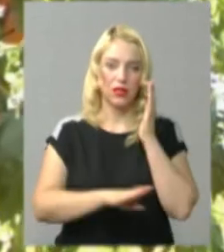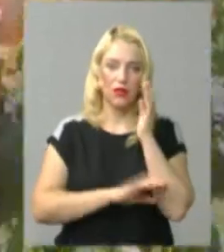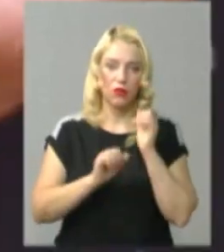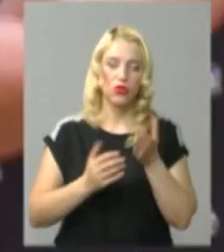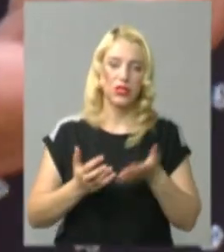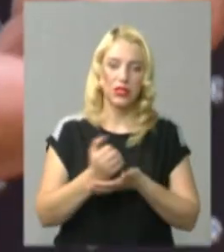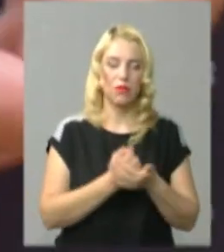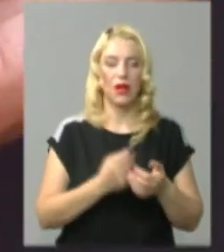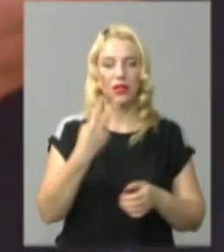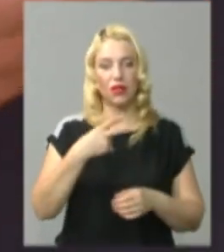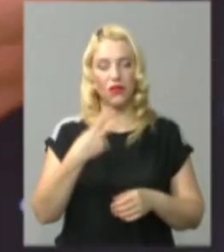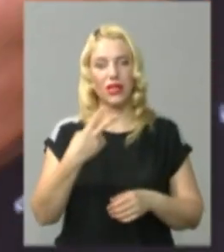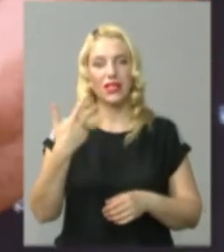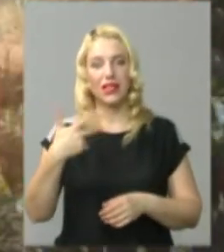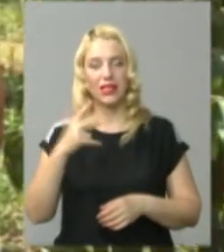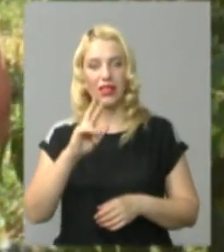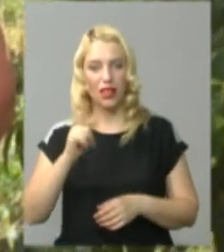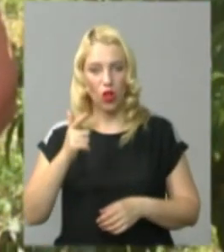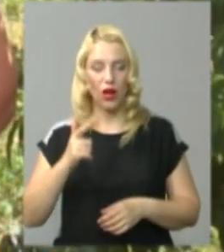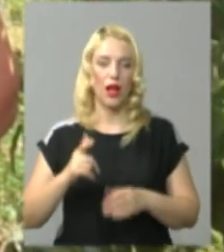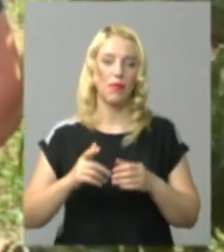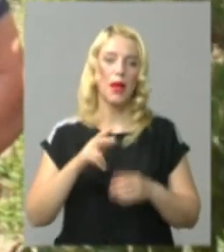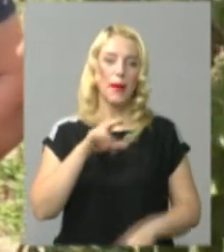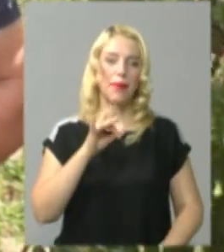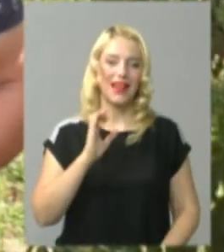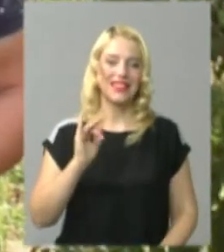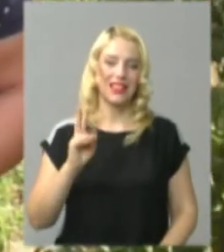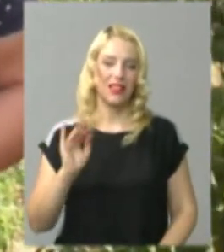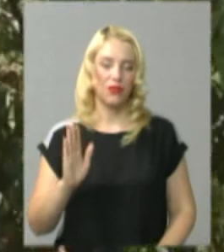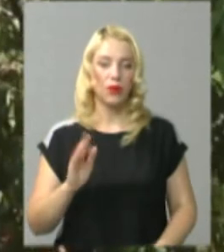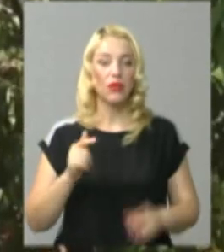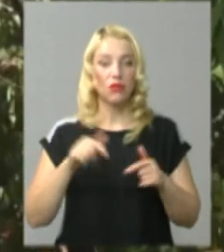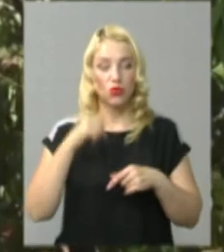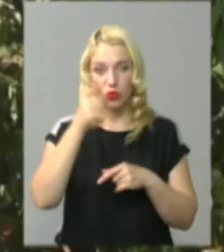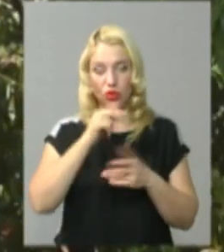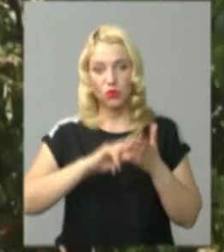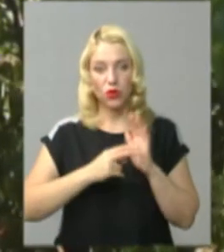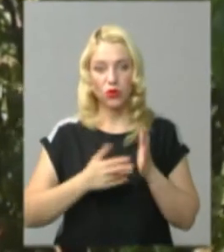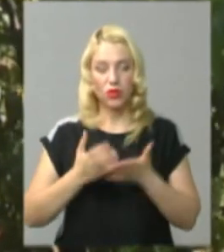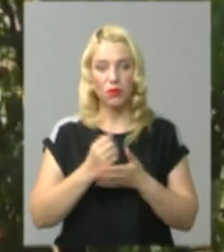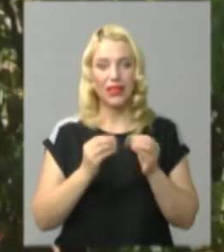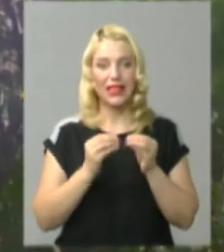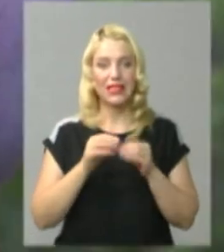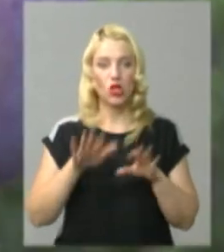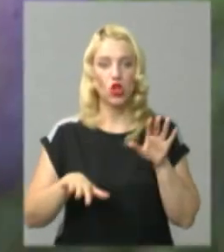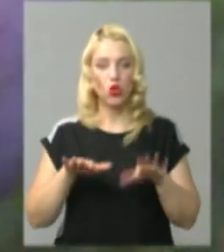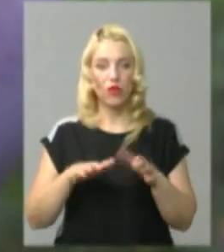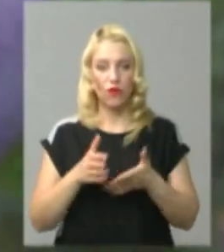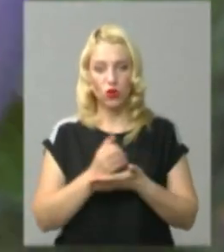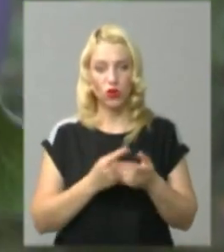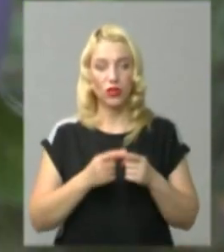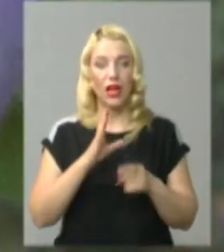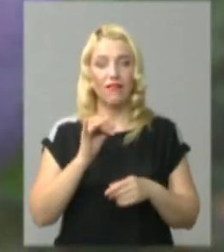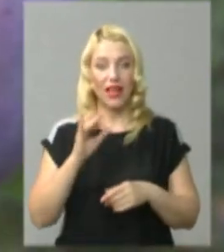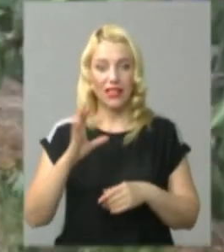можна зібрати від 20 до 30 кілограмів персиків, каже Олександр Свідерський. Цьогоріч планують зібрати до 10 тонн врожаю. У вересні